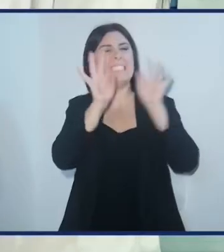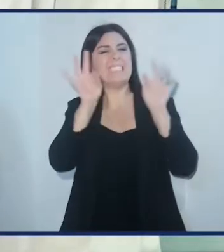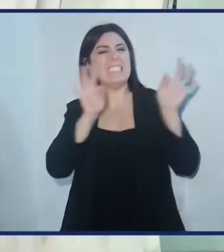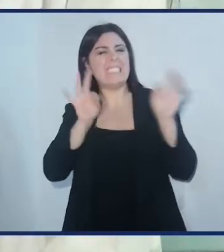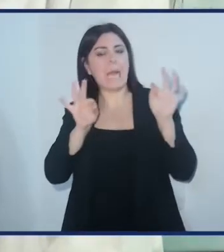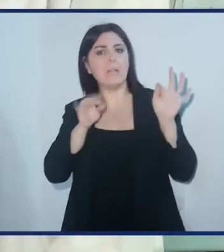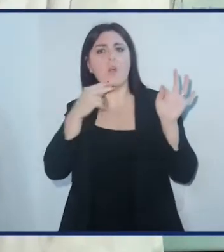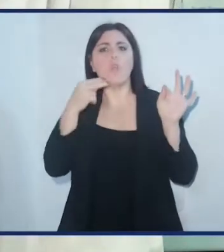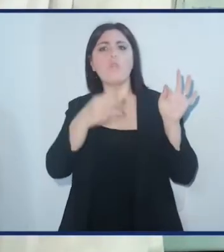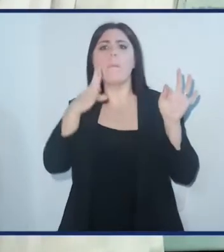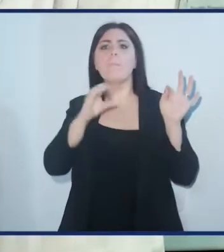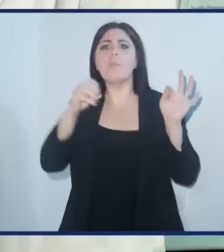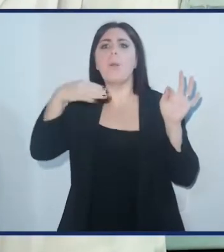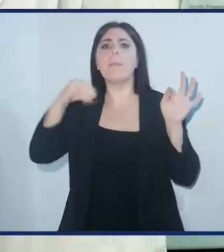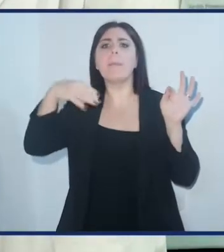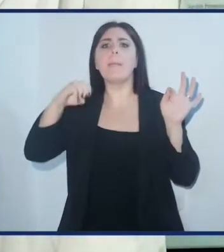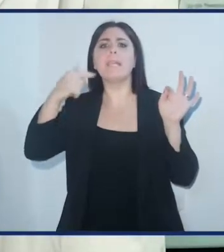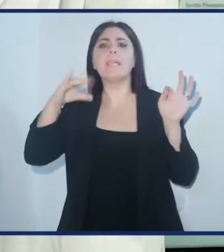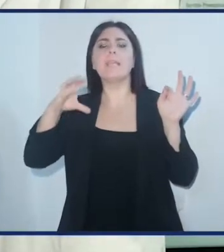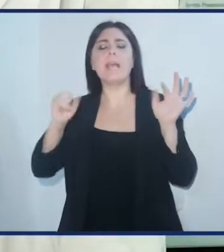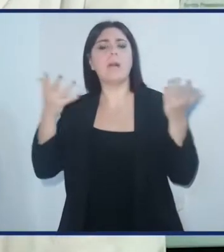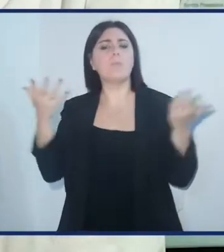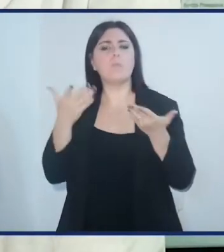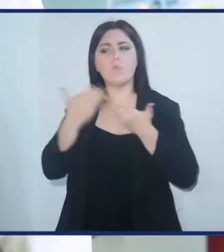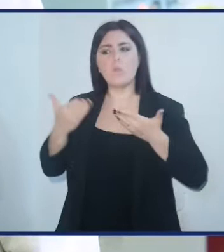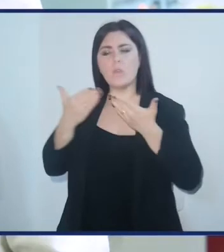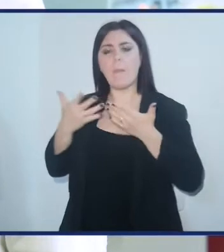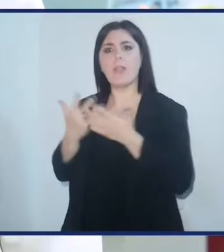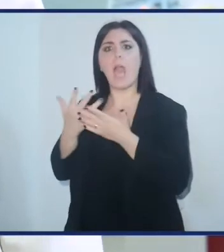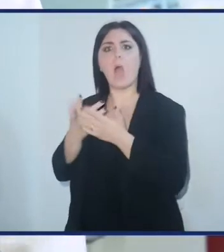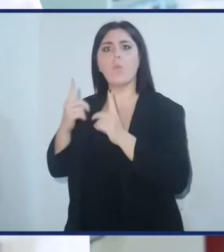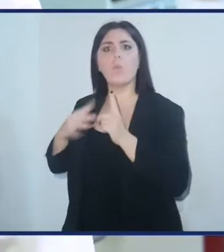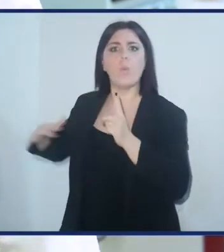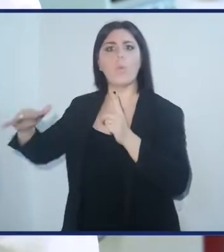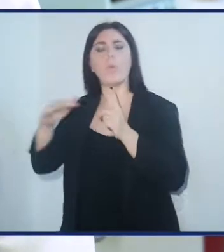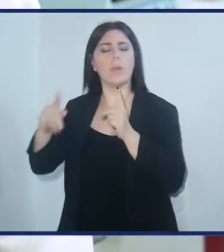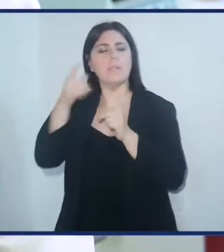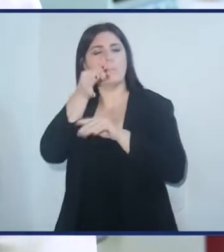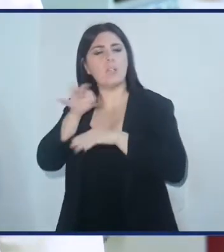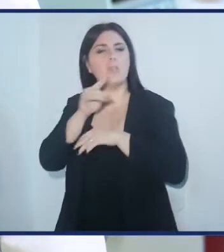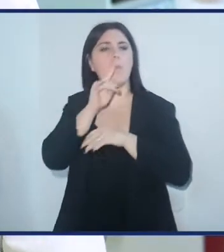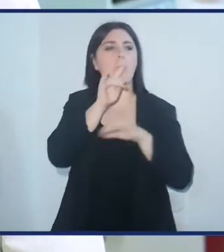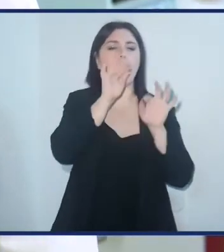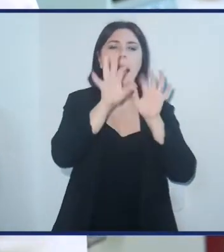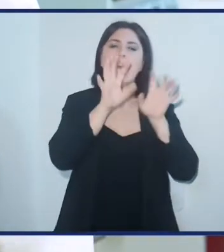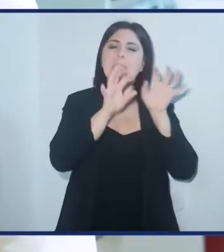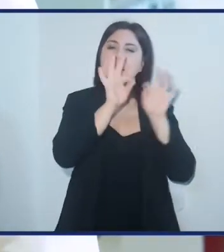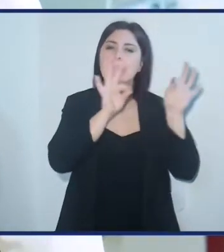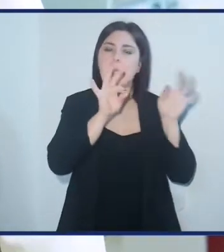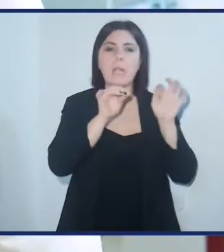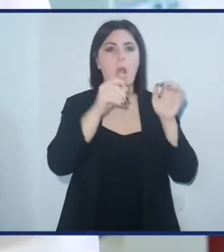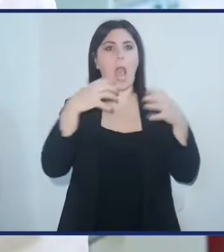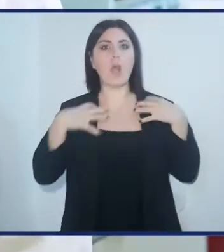definita la biomimetica, cioè studiamo la natura e nel caso specifico gli insetti, la loro anatomia, la loro